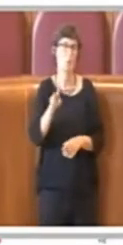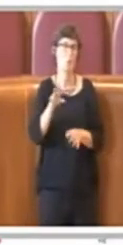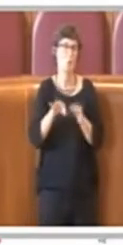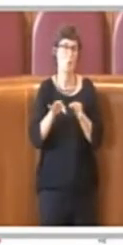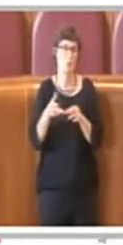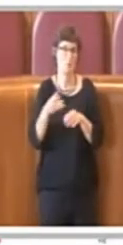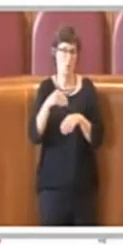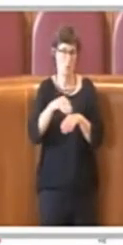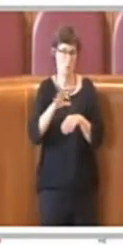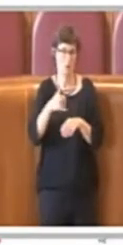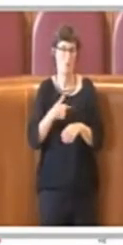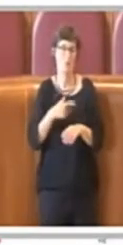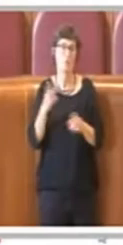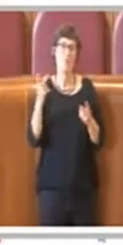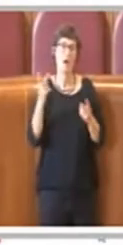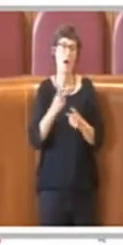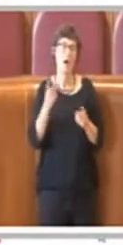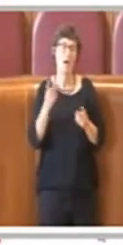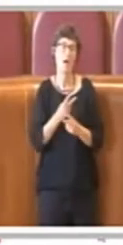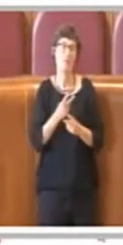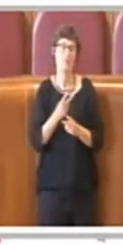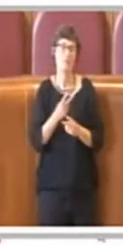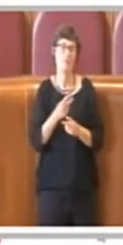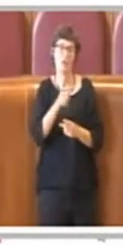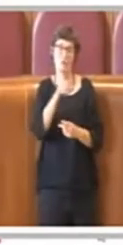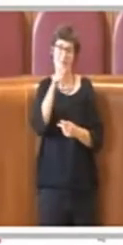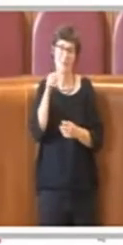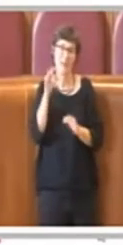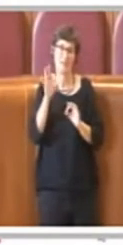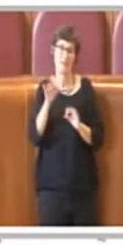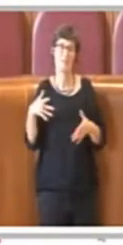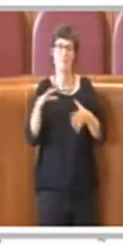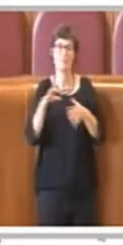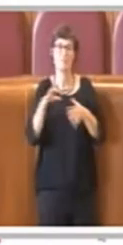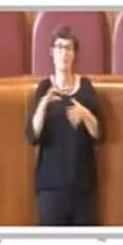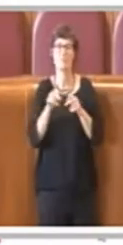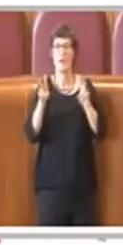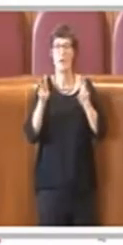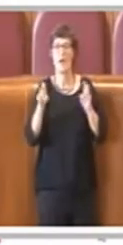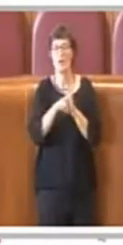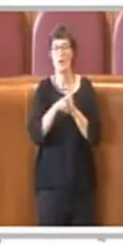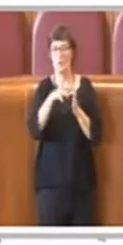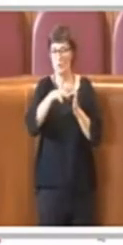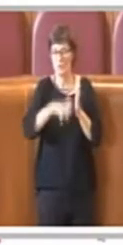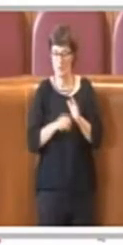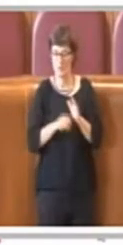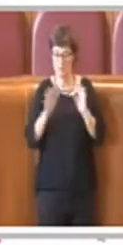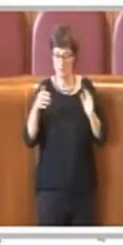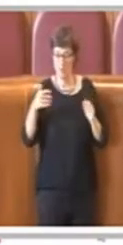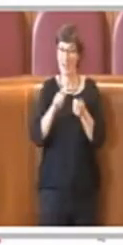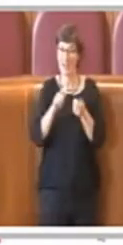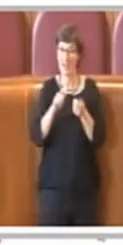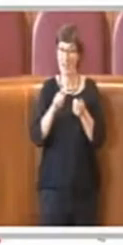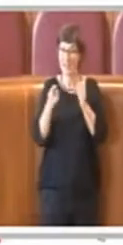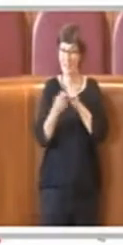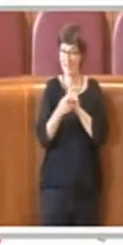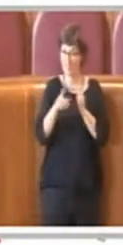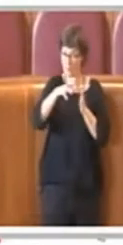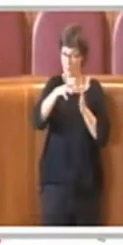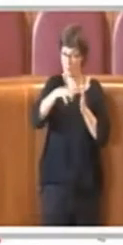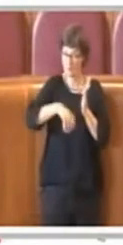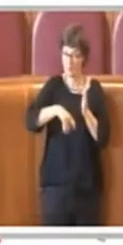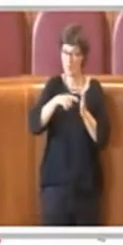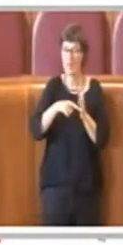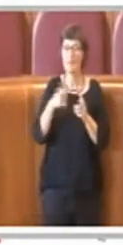ciò si rende necessario per la natura della delibera. Questa riforma è attesa da molti cittadini e ricordiamo che non è mai